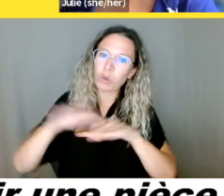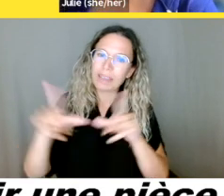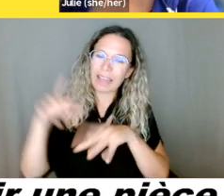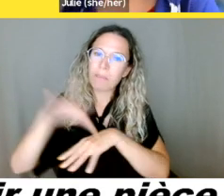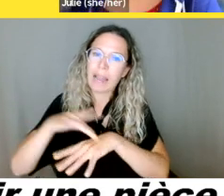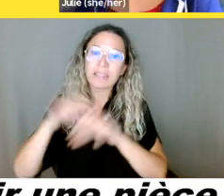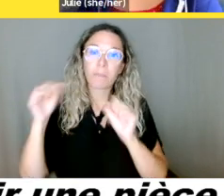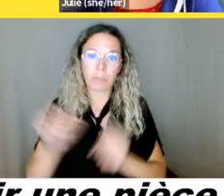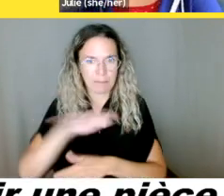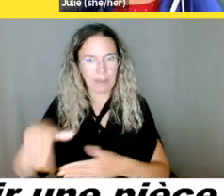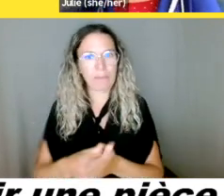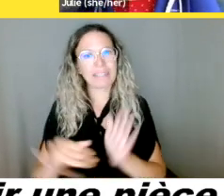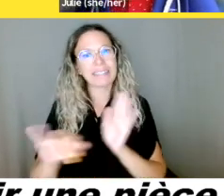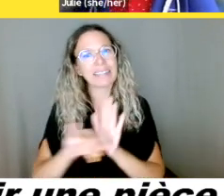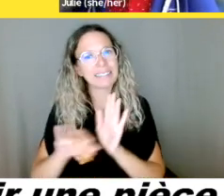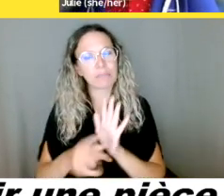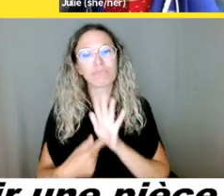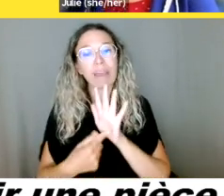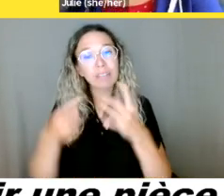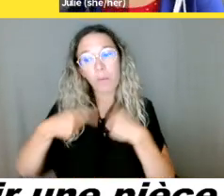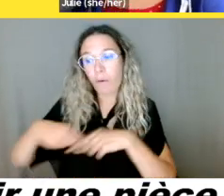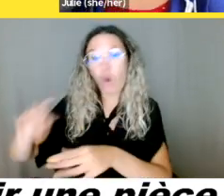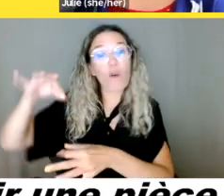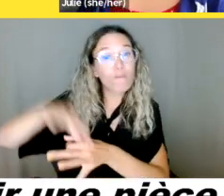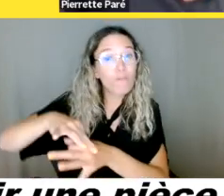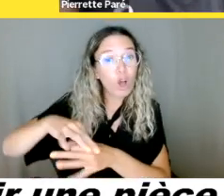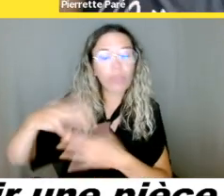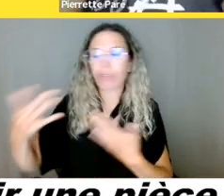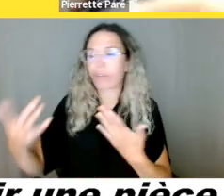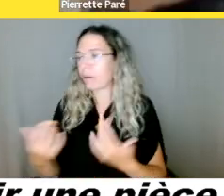vous faites votre demande de passeport. Si jamais